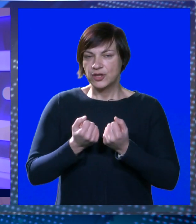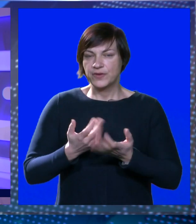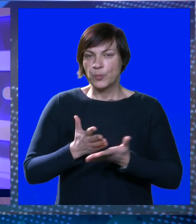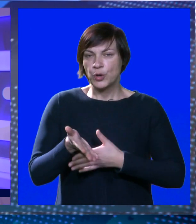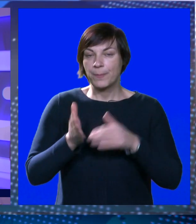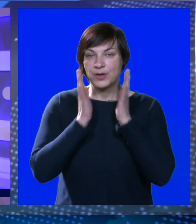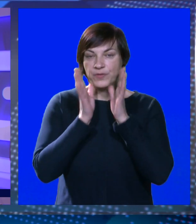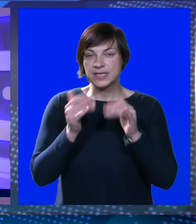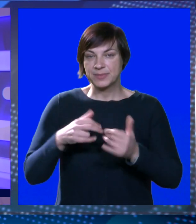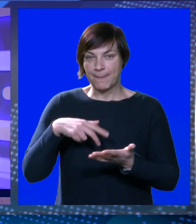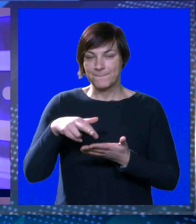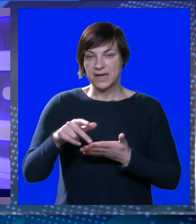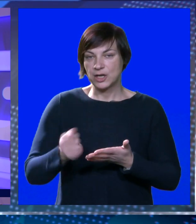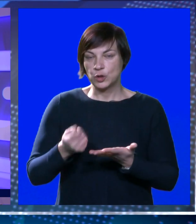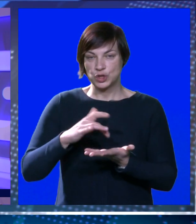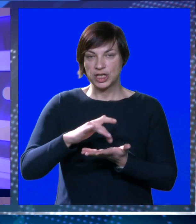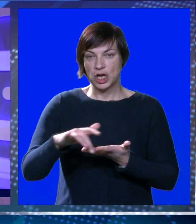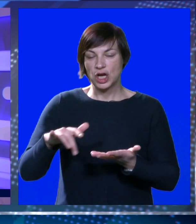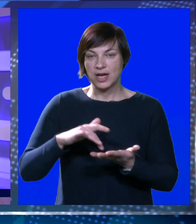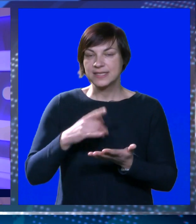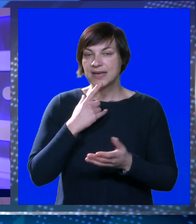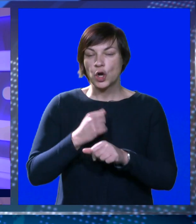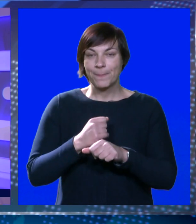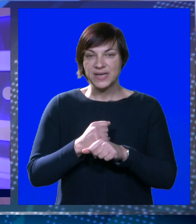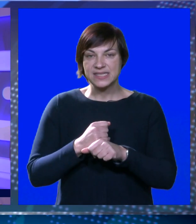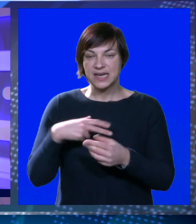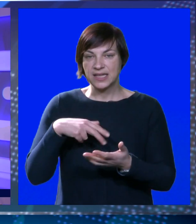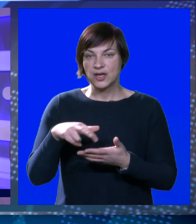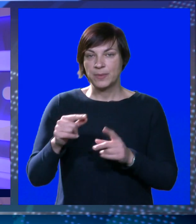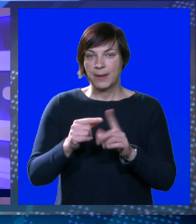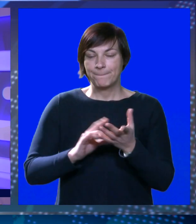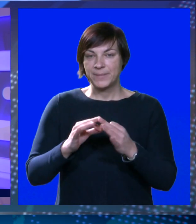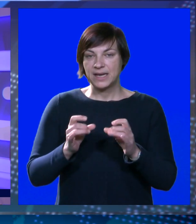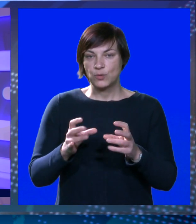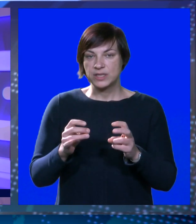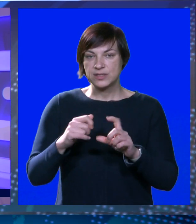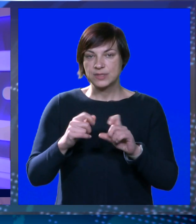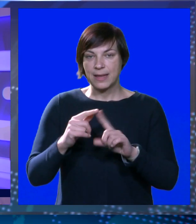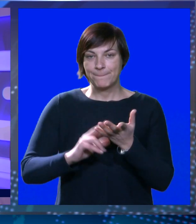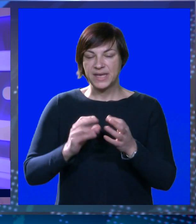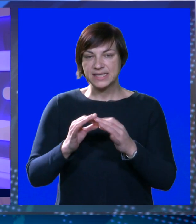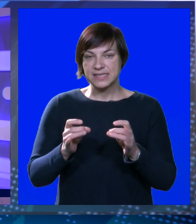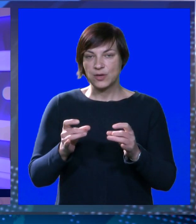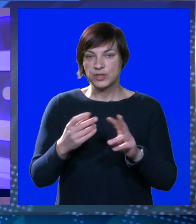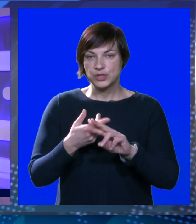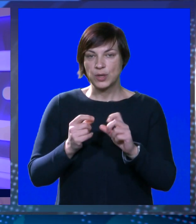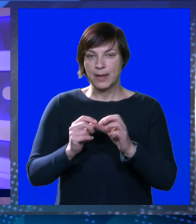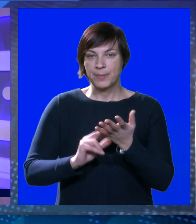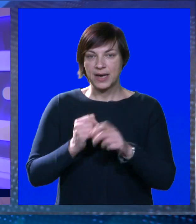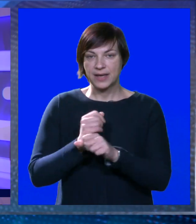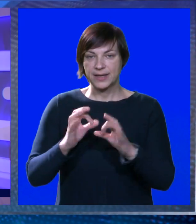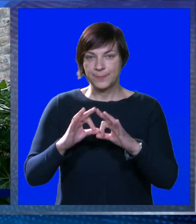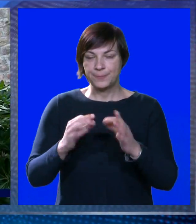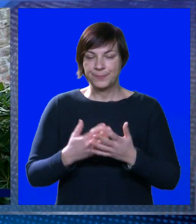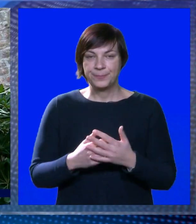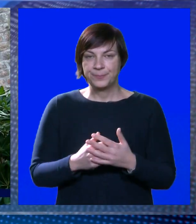uvjerili smo se i danas prije obilazku ključnih lokacija na kojima se radi. Obišli smo pile ulicu Kardinala Stepince i ulicu Andrije Hebranga.